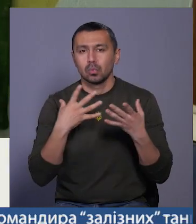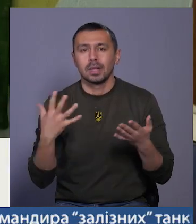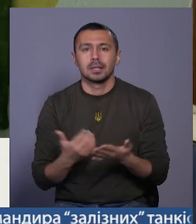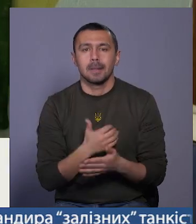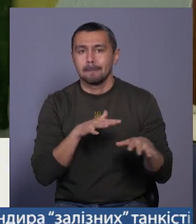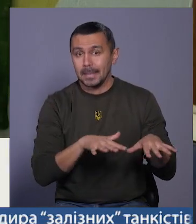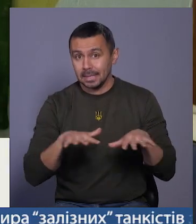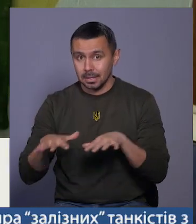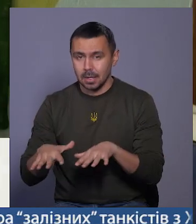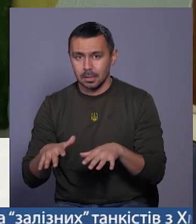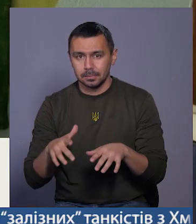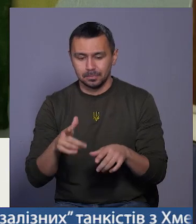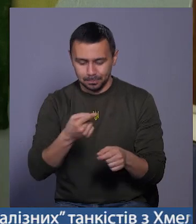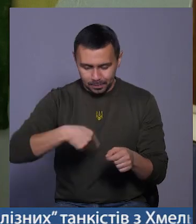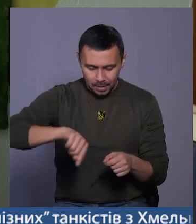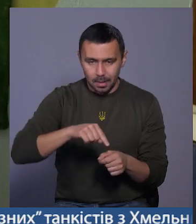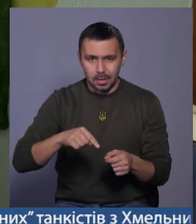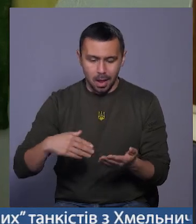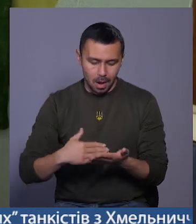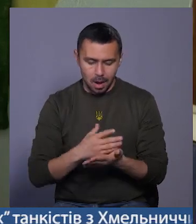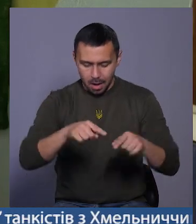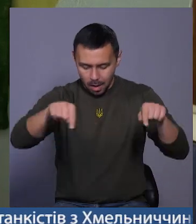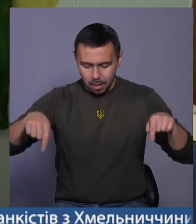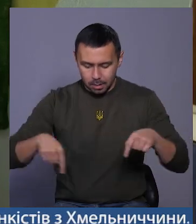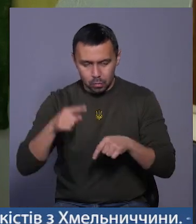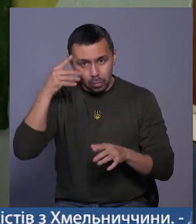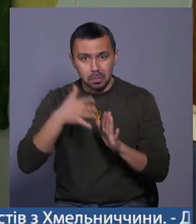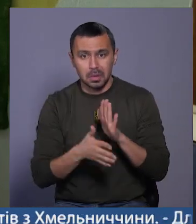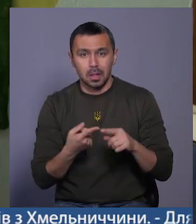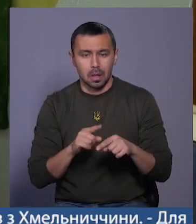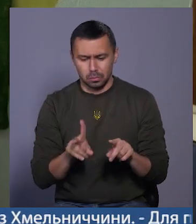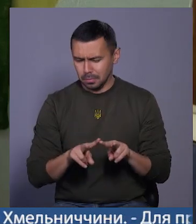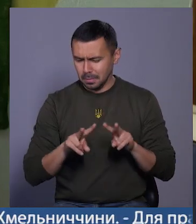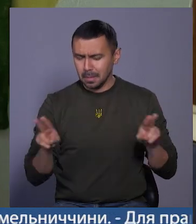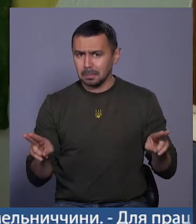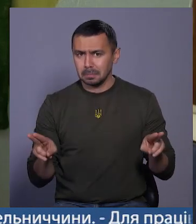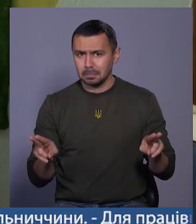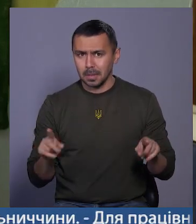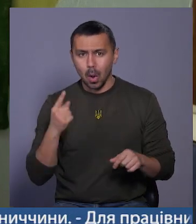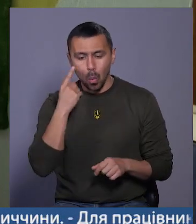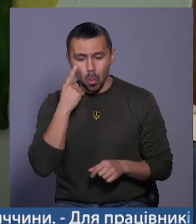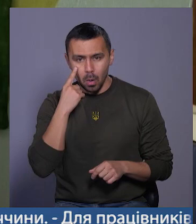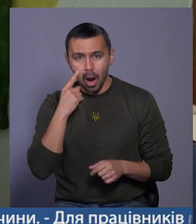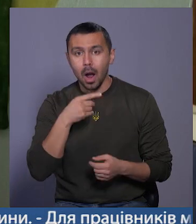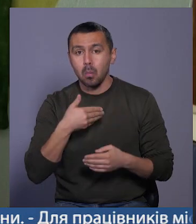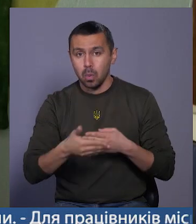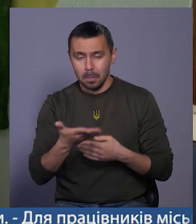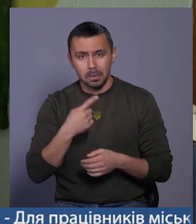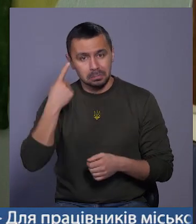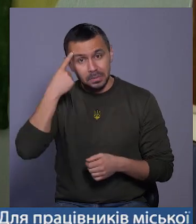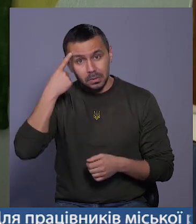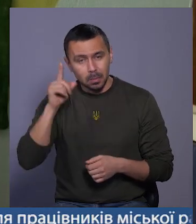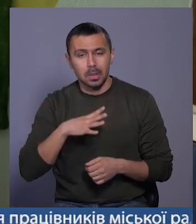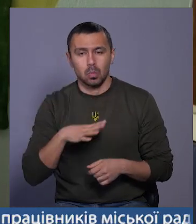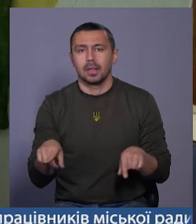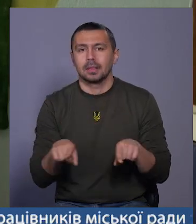якісь місця, обвели їх на карті. І зрозуміло, що це нам дуже на щось схоже. Схоже на око. А потім ми додумали, щоб не